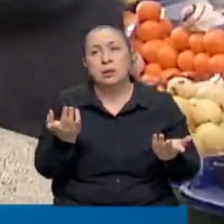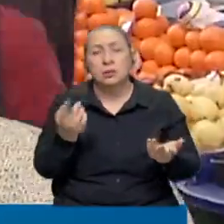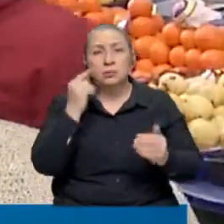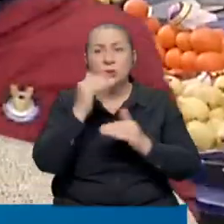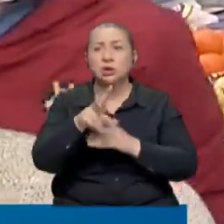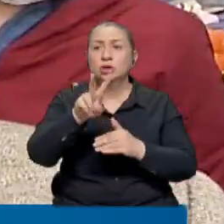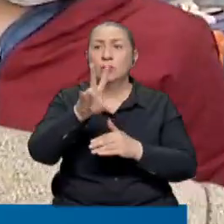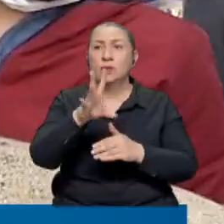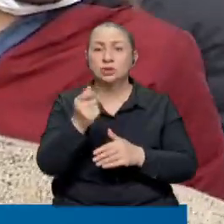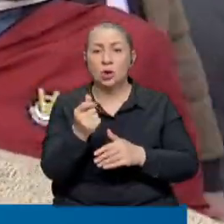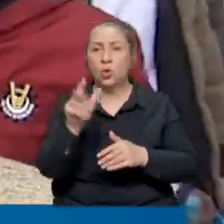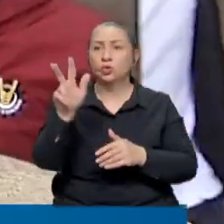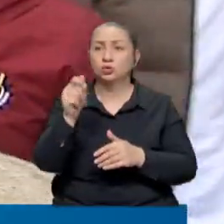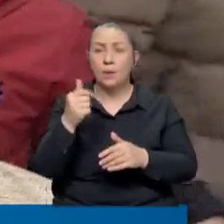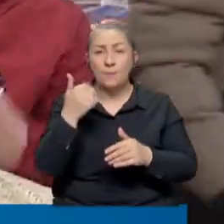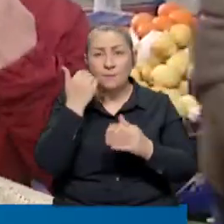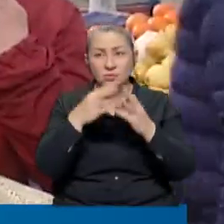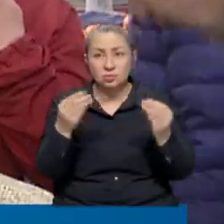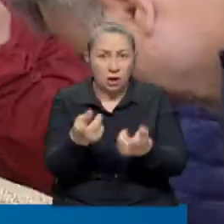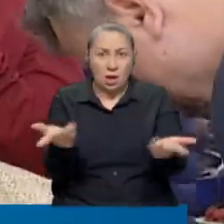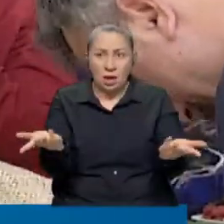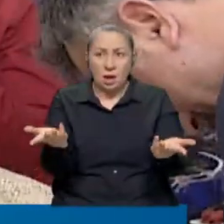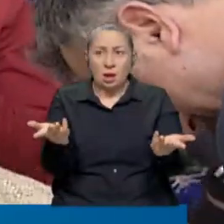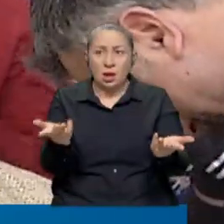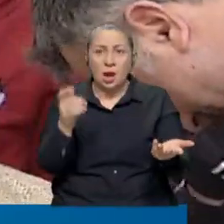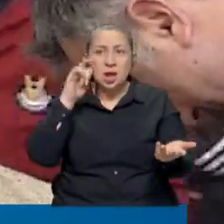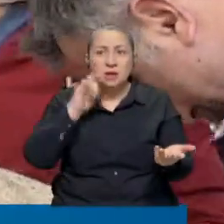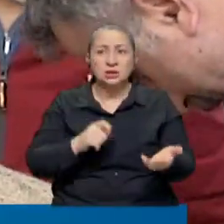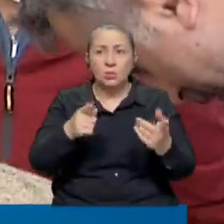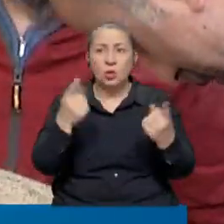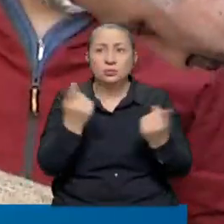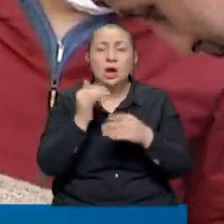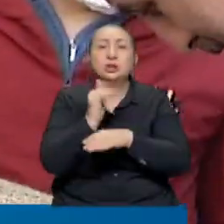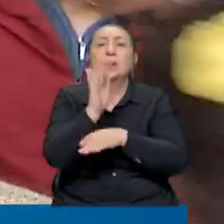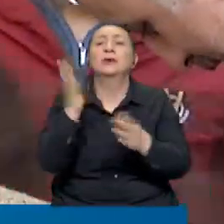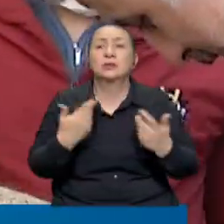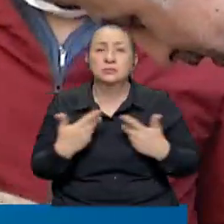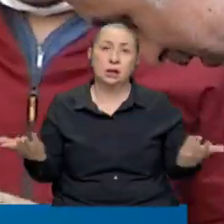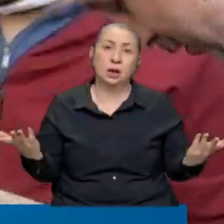Millet 25 kağıt, 30 kağıt patlıcan ne bu ya? Rezilik, böyle şey yaşamadık biz abi be ya.